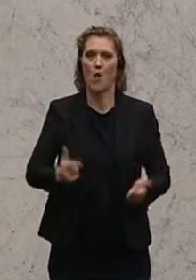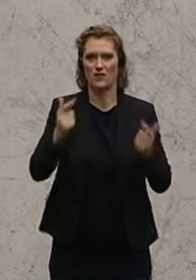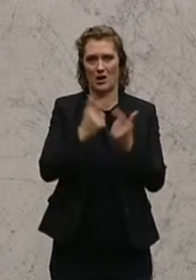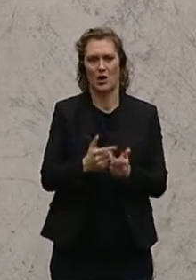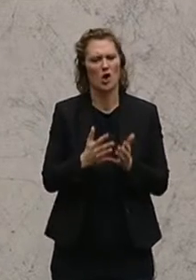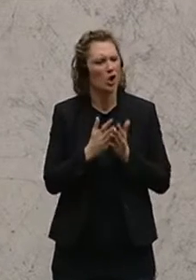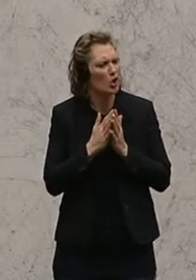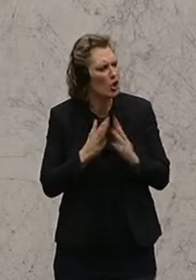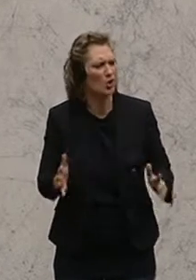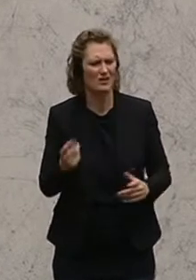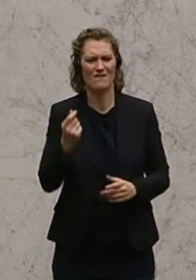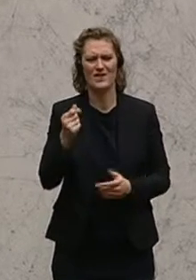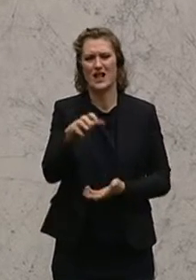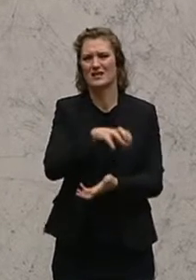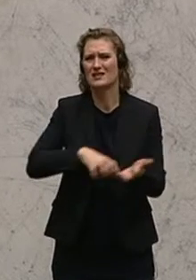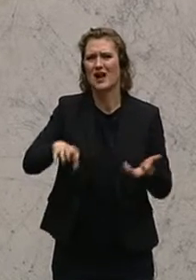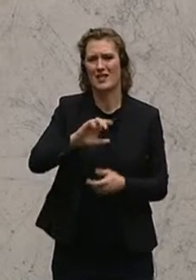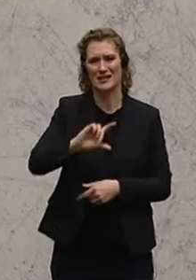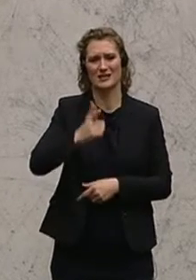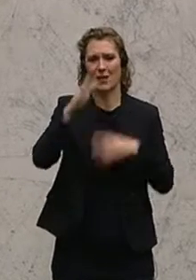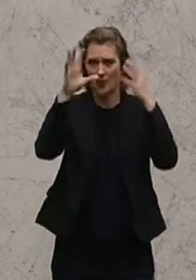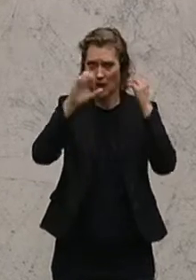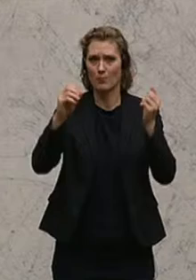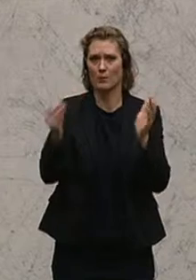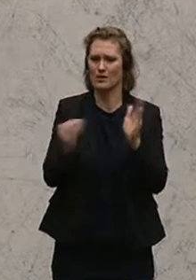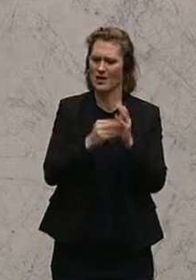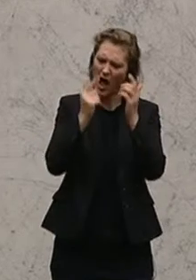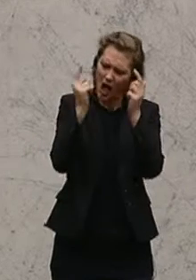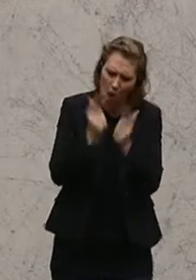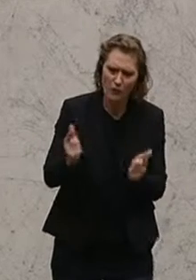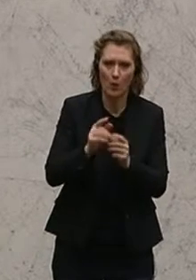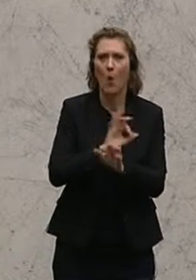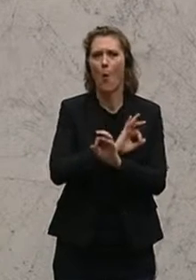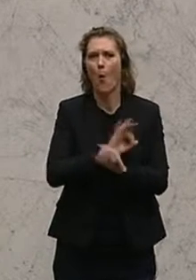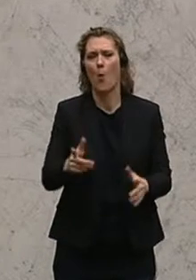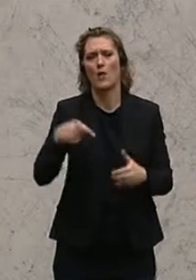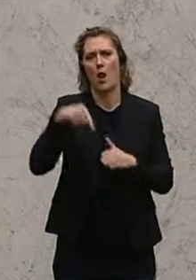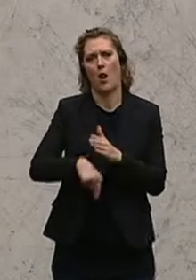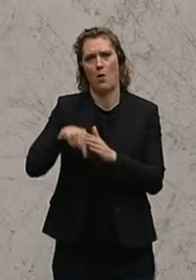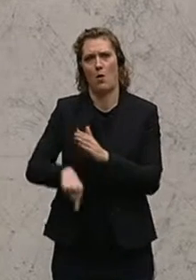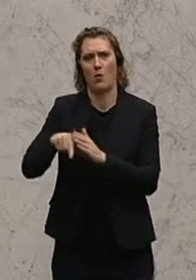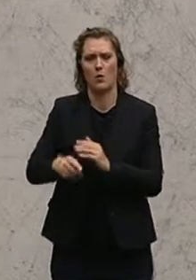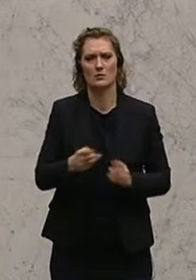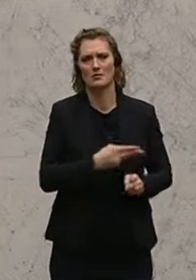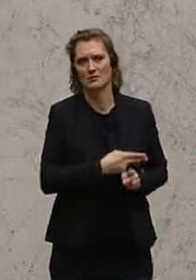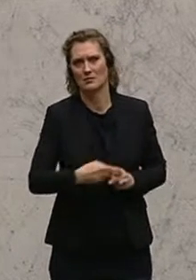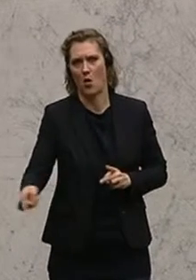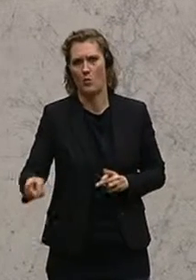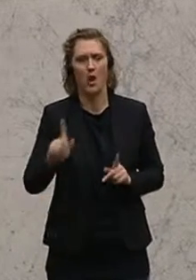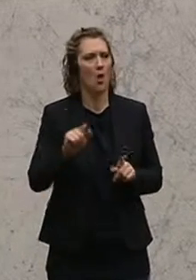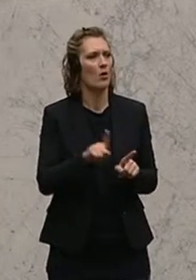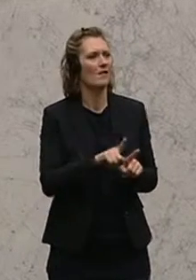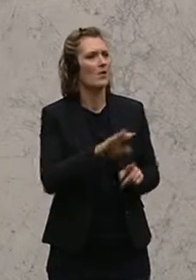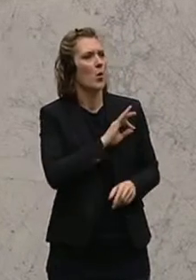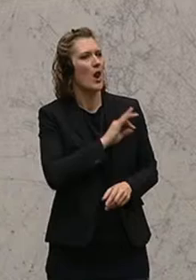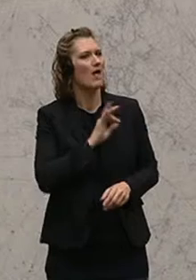der Zweiten Republik, glückenlose Aufklärung. Und diese Aufklärung brauchen wir deswegen, damit solche Dinge in Zukunft nicht mehr passieren werden. Die Frau Kollegin